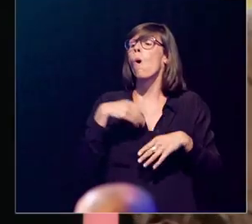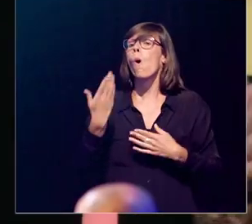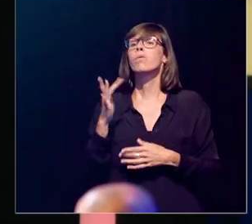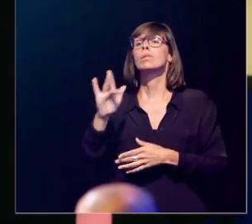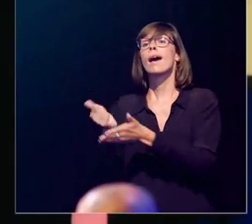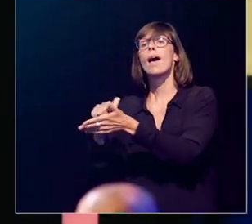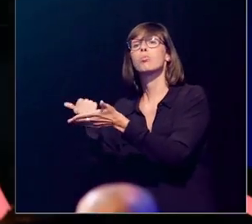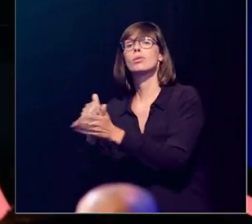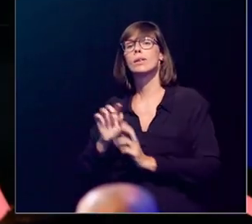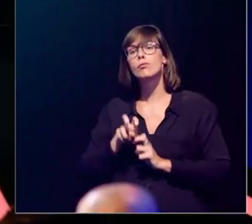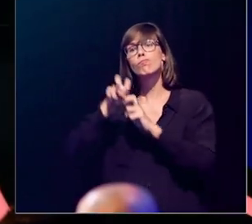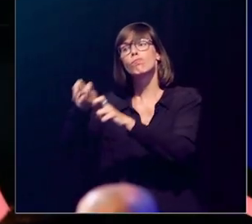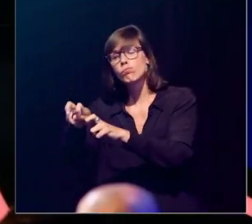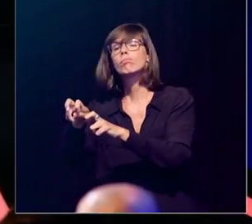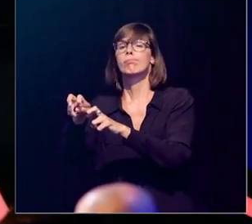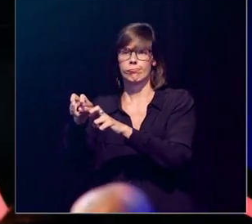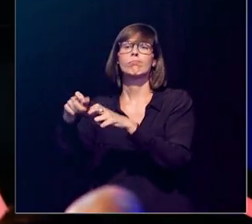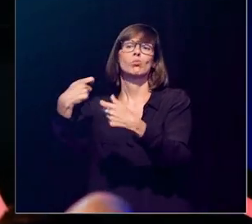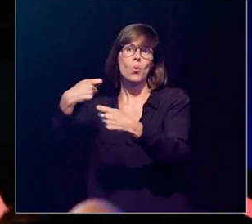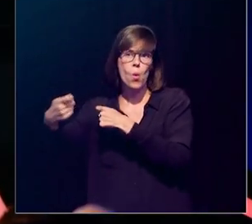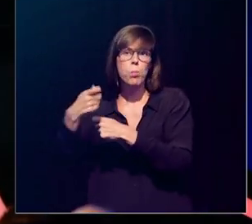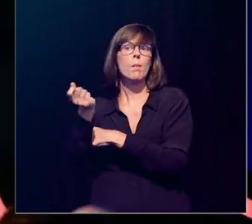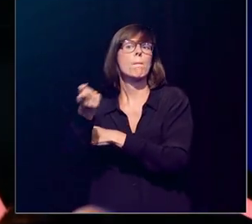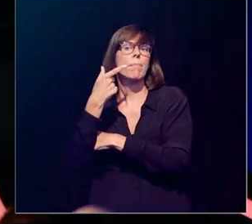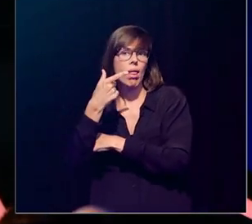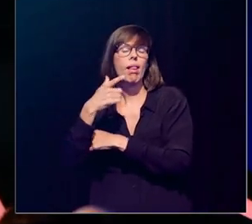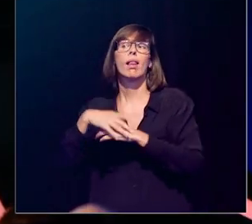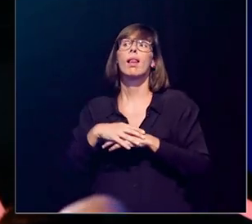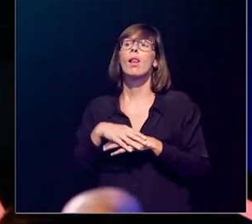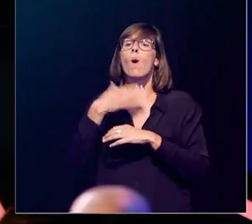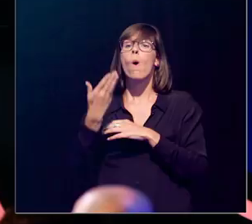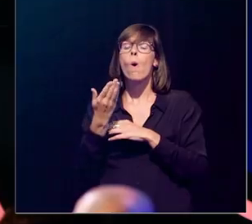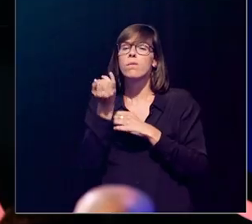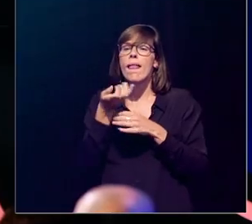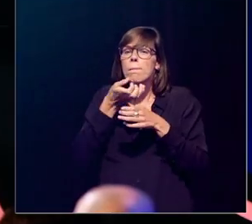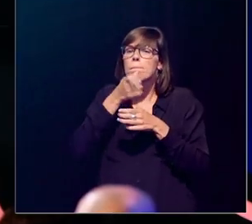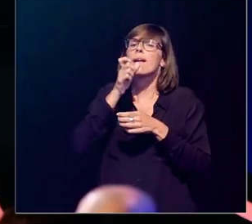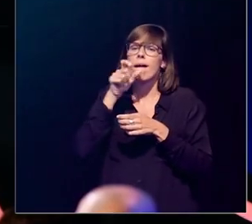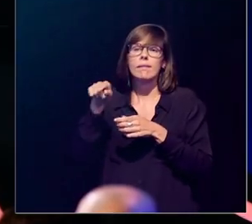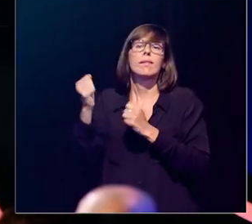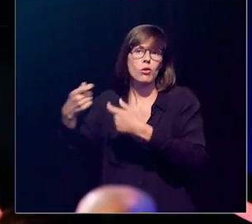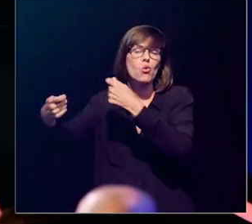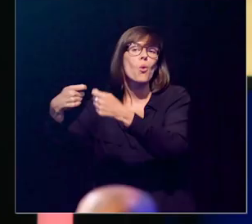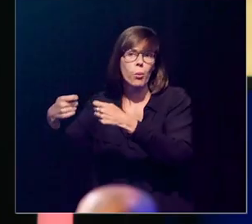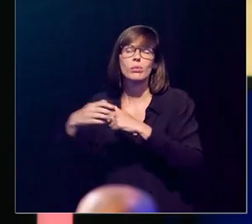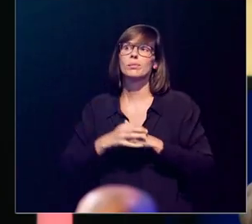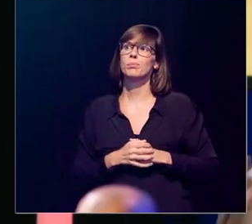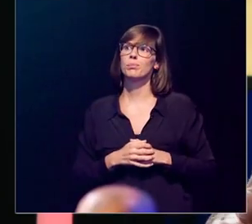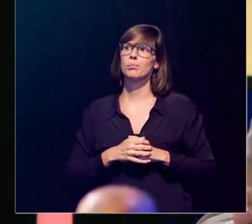de apotheker vitamine D in pilletjes gaan halen. Of vitamine D in kleine drankjes gaan halen.